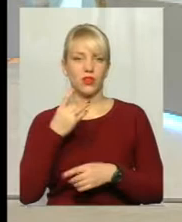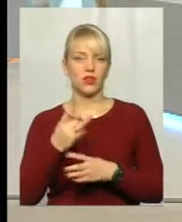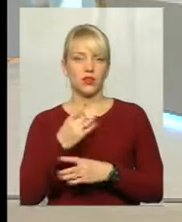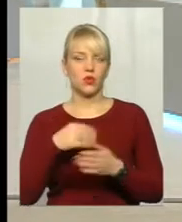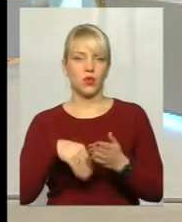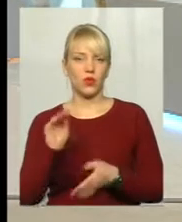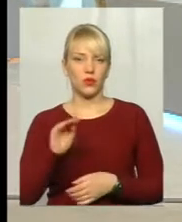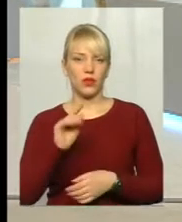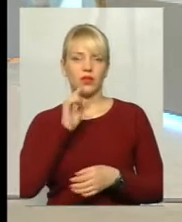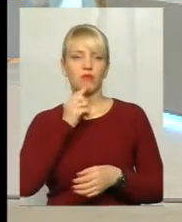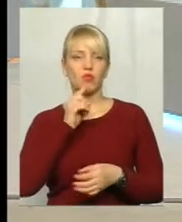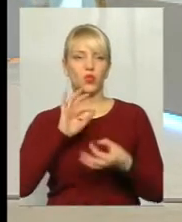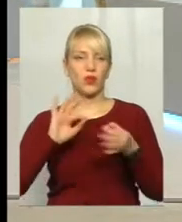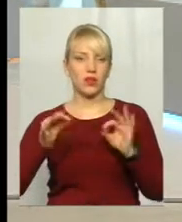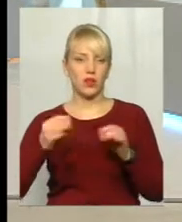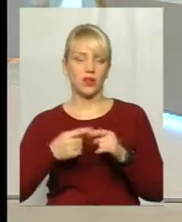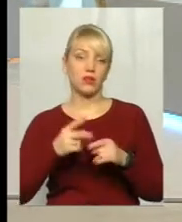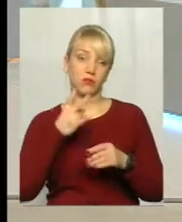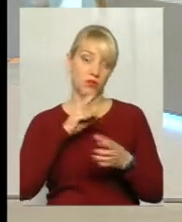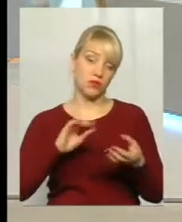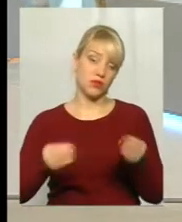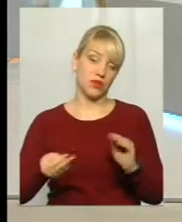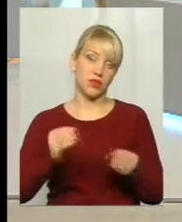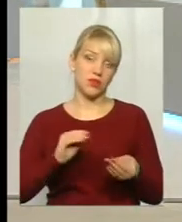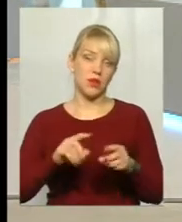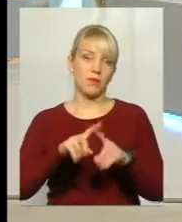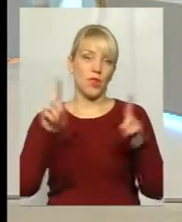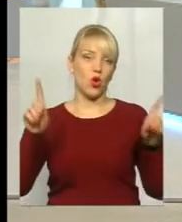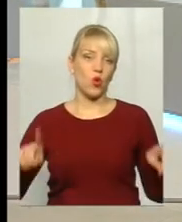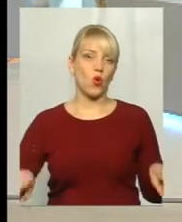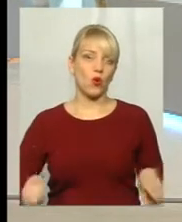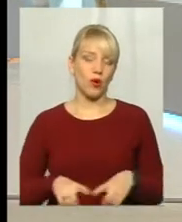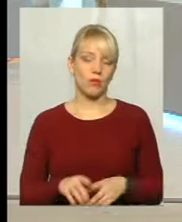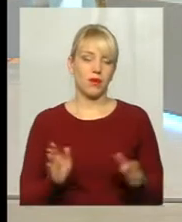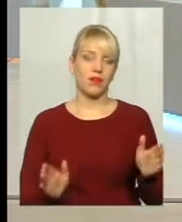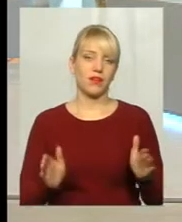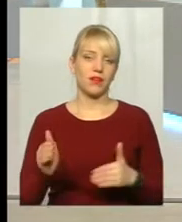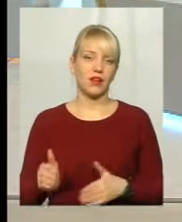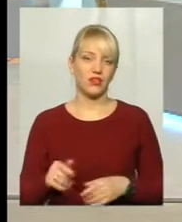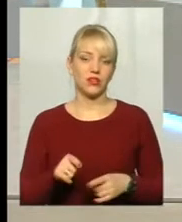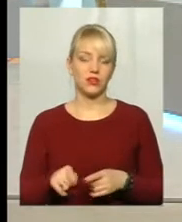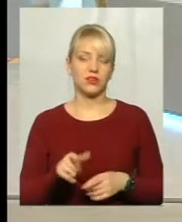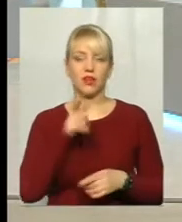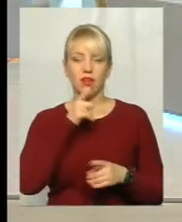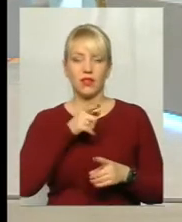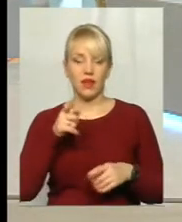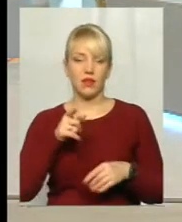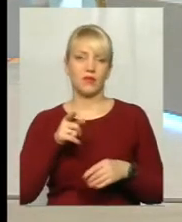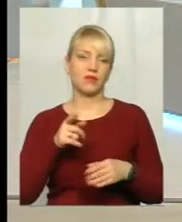цукерки. Ну, так подивілася на коробку, на ящик, на той термін, придаток стігарний.